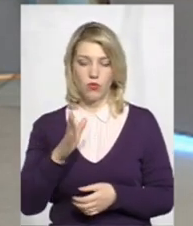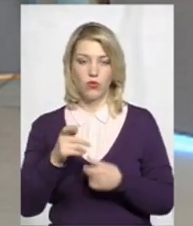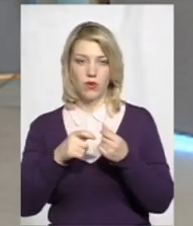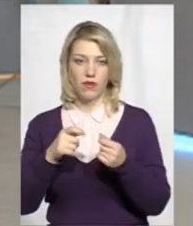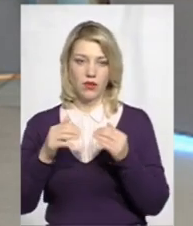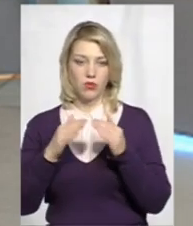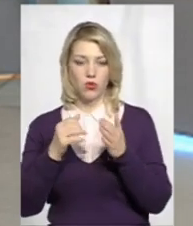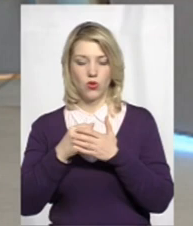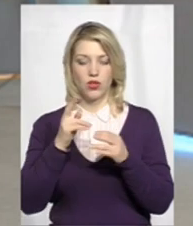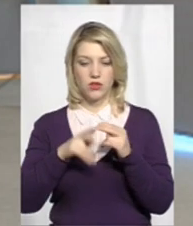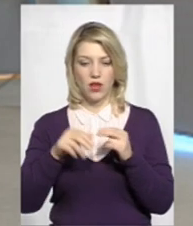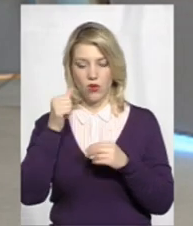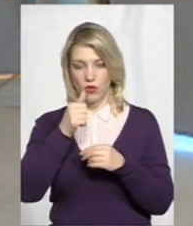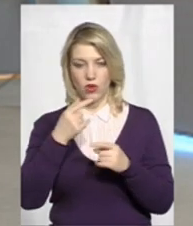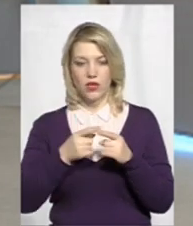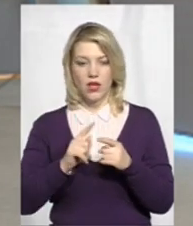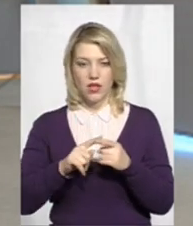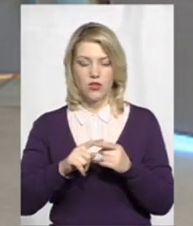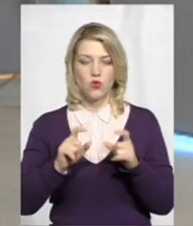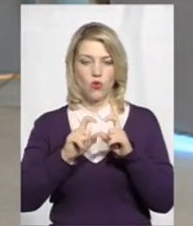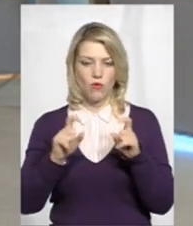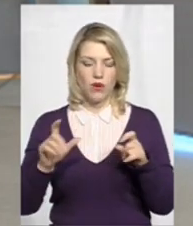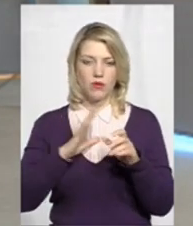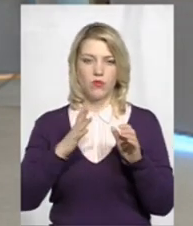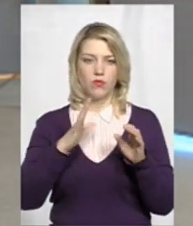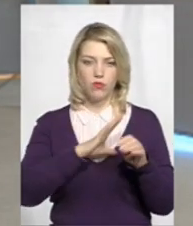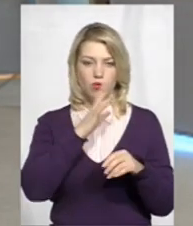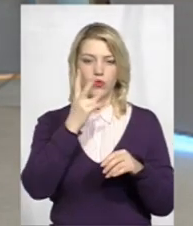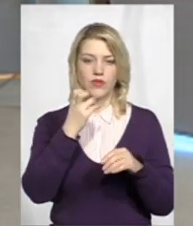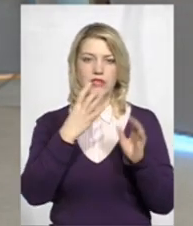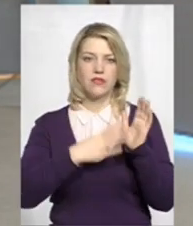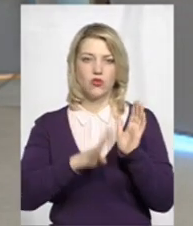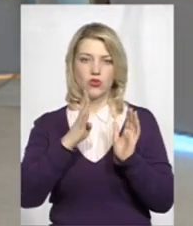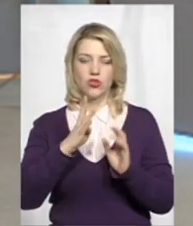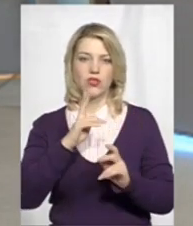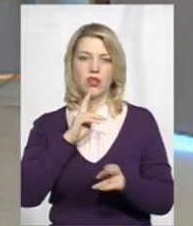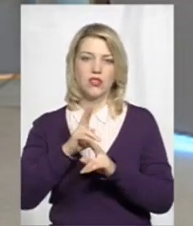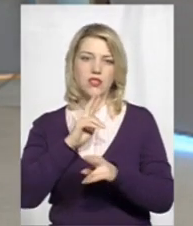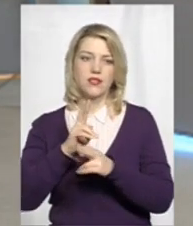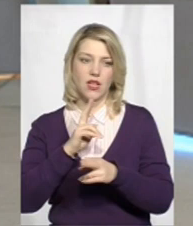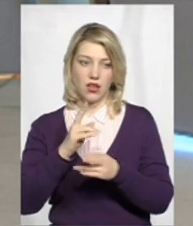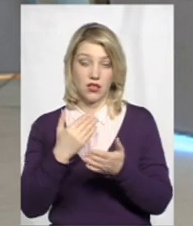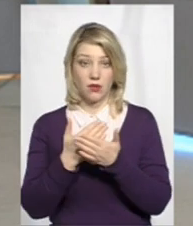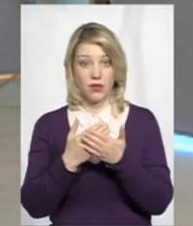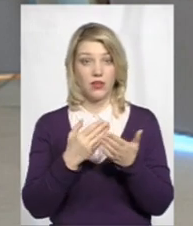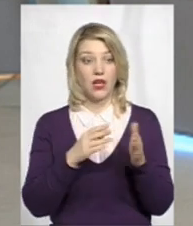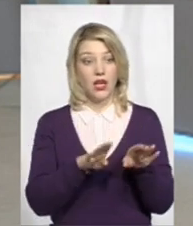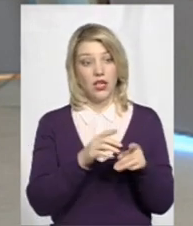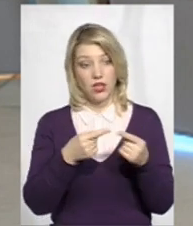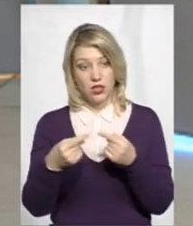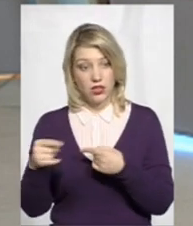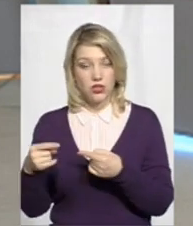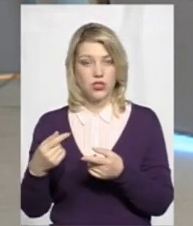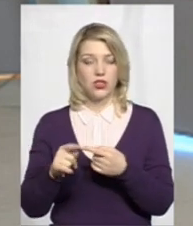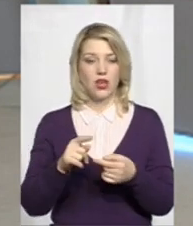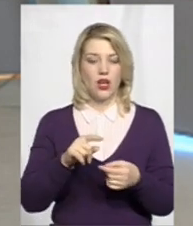року на цю компанію надійшло 294 скарги, це за інформацією відділу звернень громадян. Для порівняння на інші, муніципальна